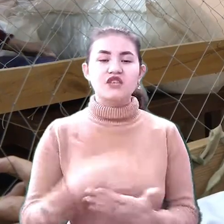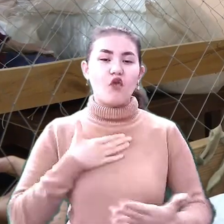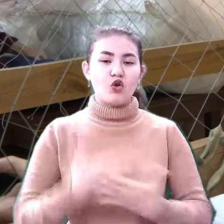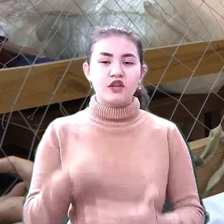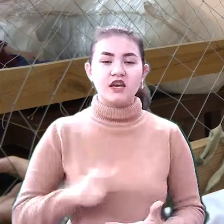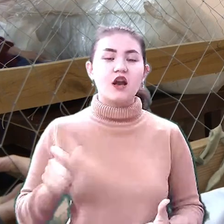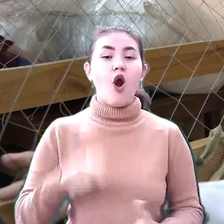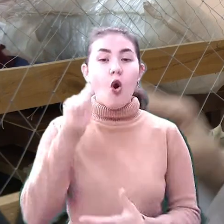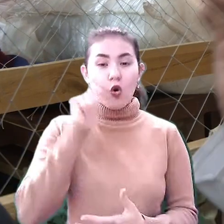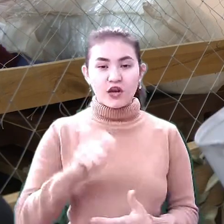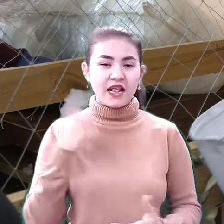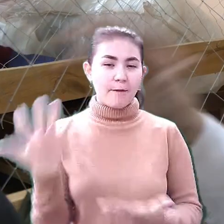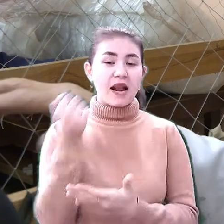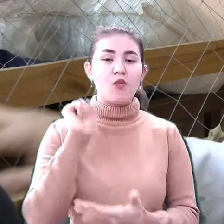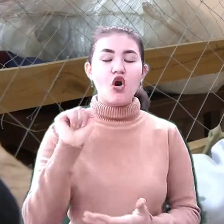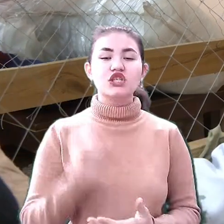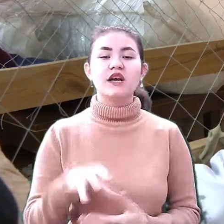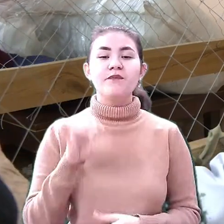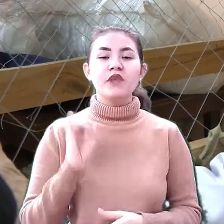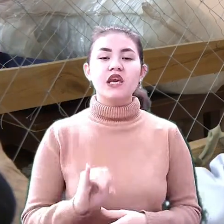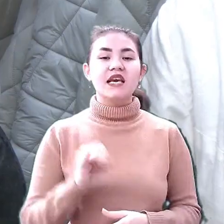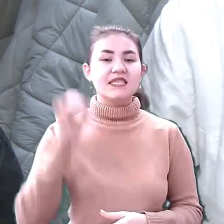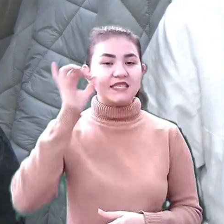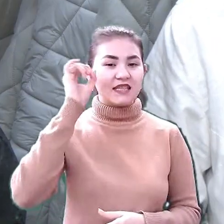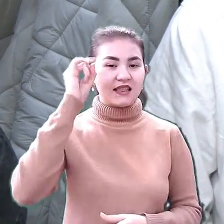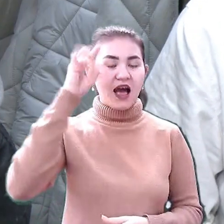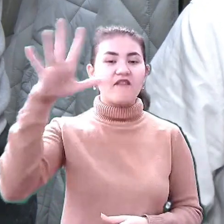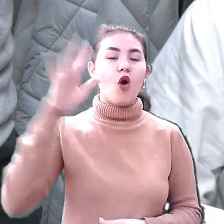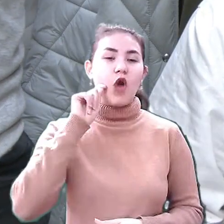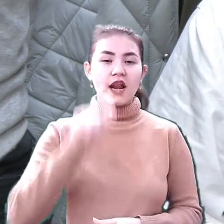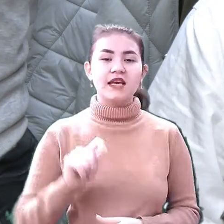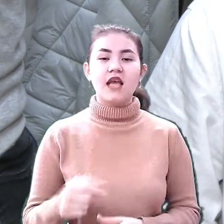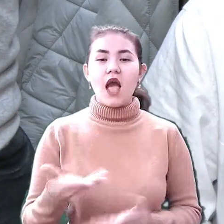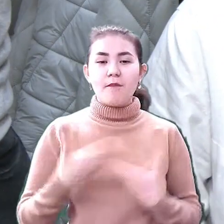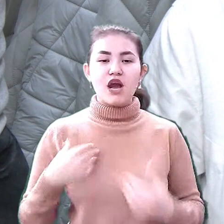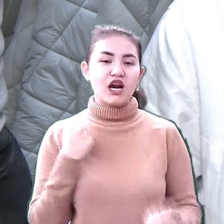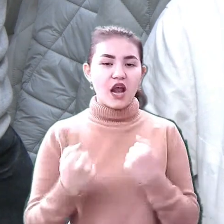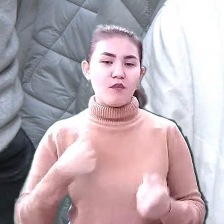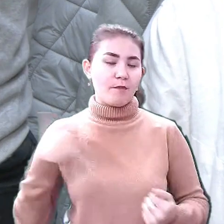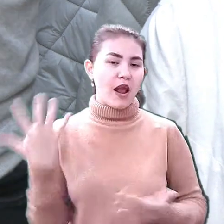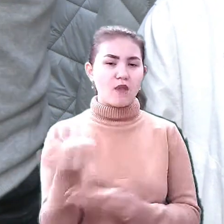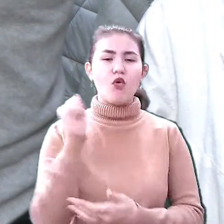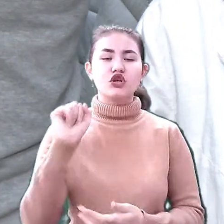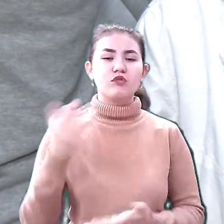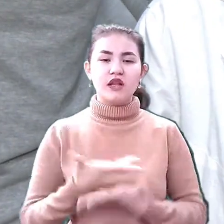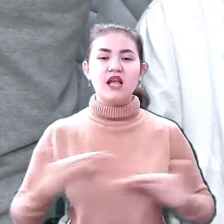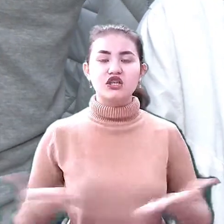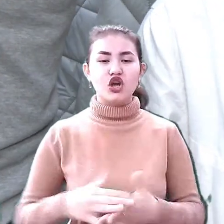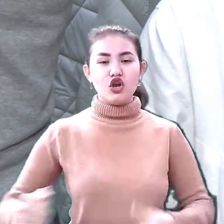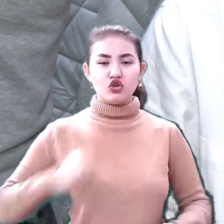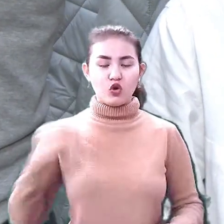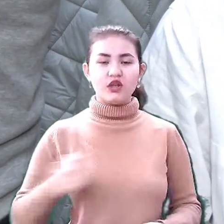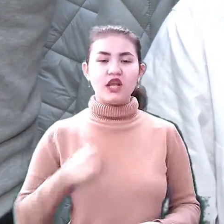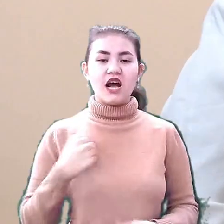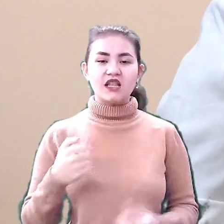Україна переможе, слава Україні! Ми крепки, ми переможемо, наші солдати крепки